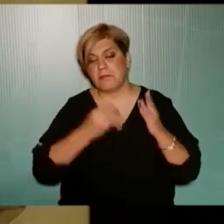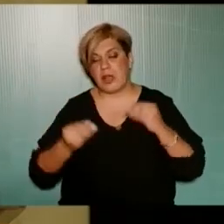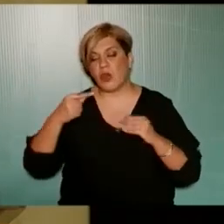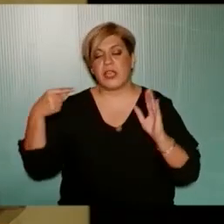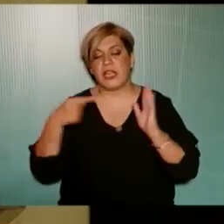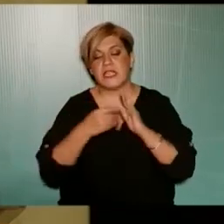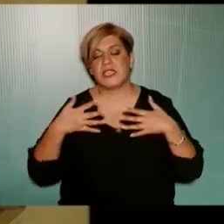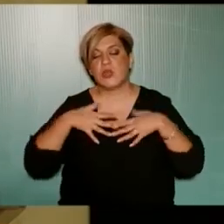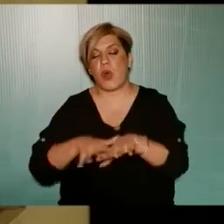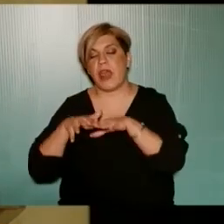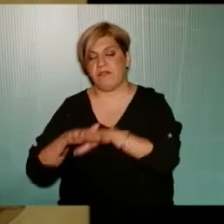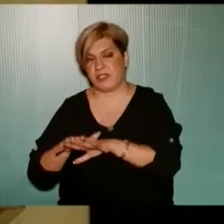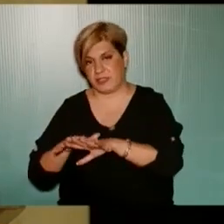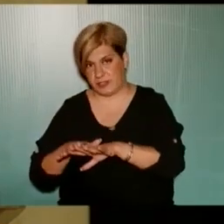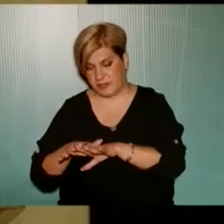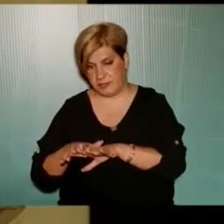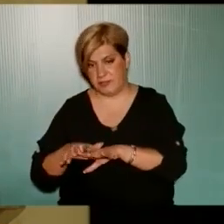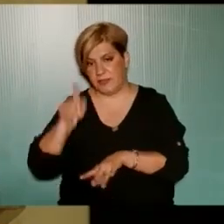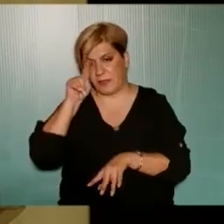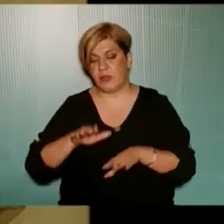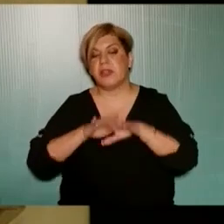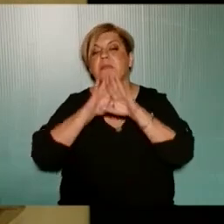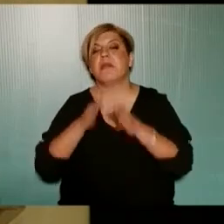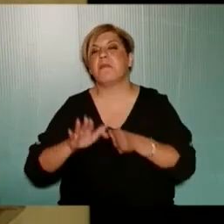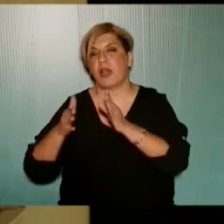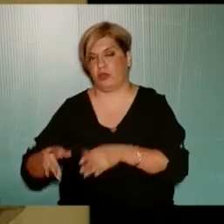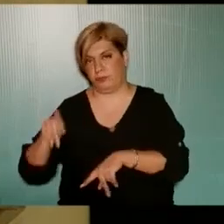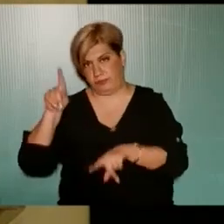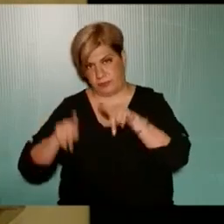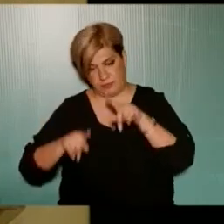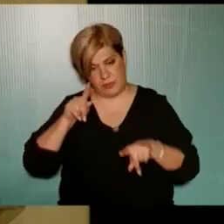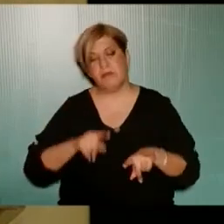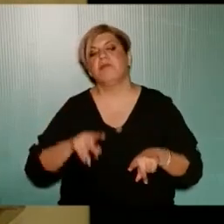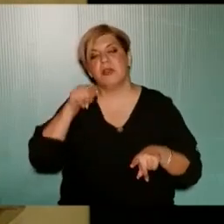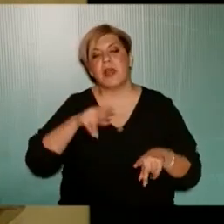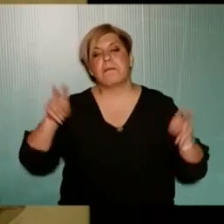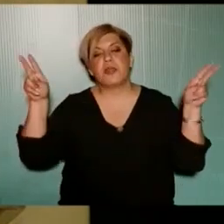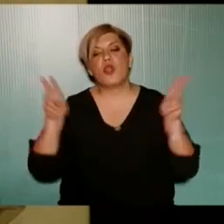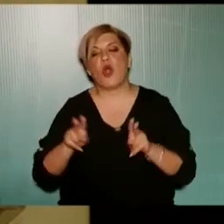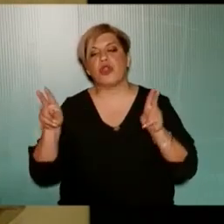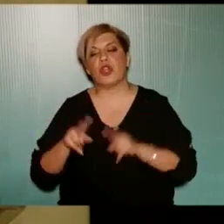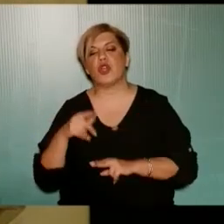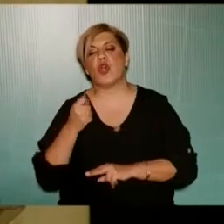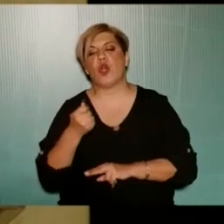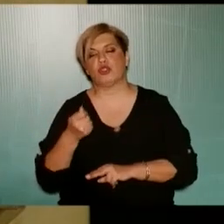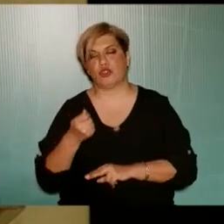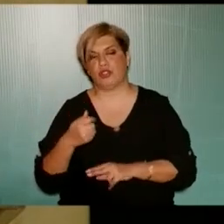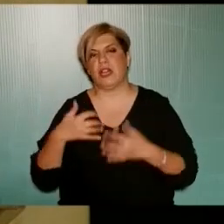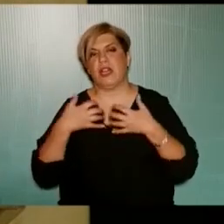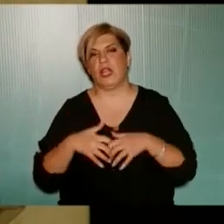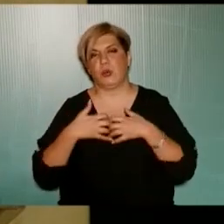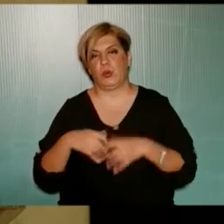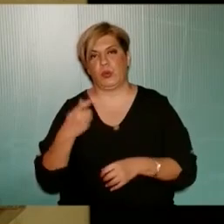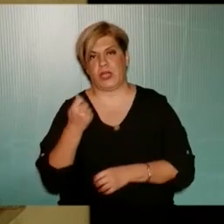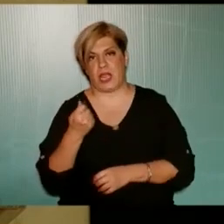συγχωνεύσεις σε όλη την Ελλάδα Κάποιες από αυτές τιμημάτων Σε όλη την Ελλάδα Προκειμένου να μειωθεί Το κόστος λειτουργίας φυσικά των